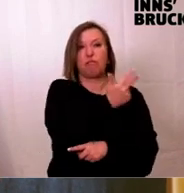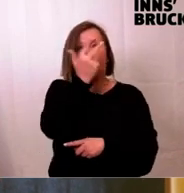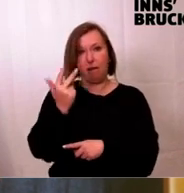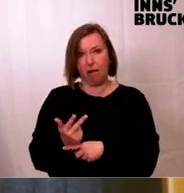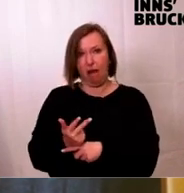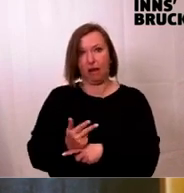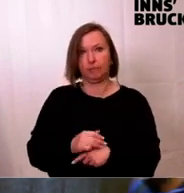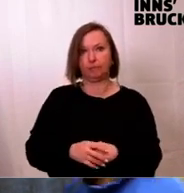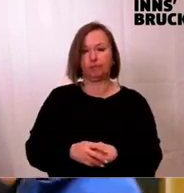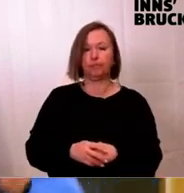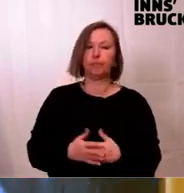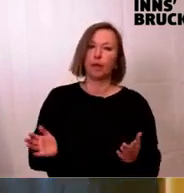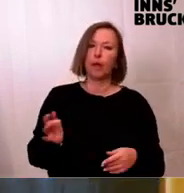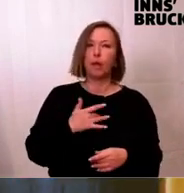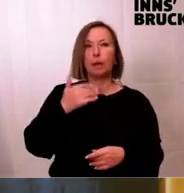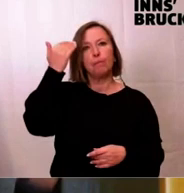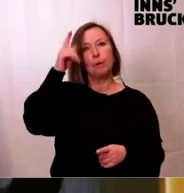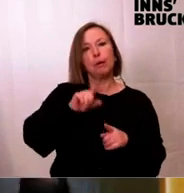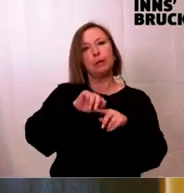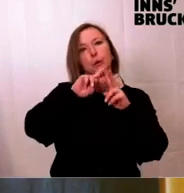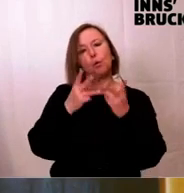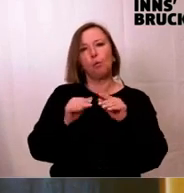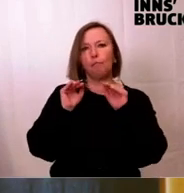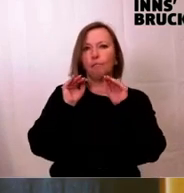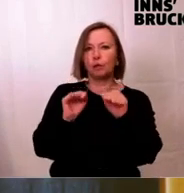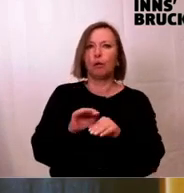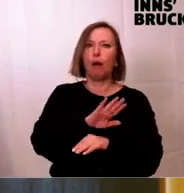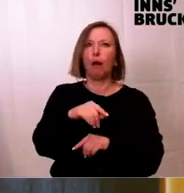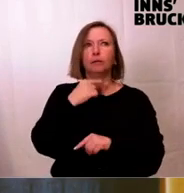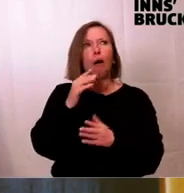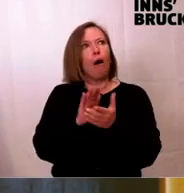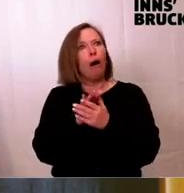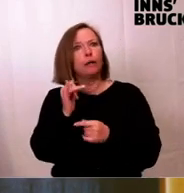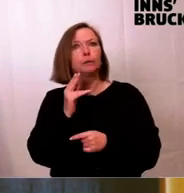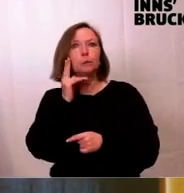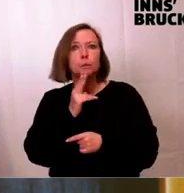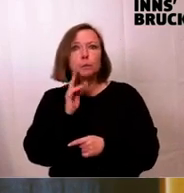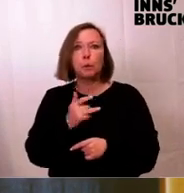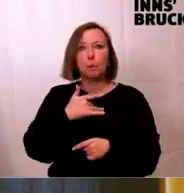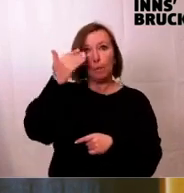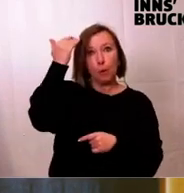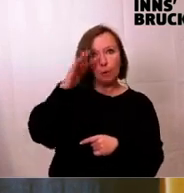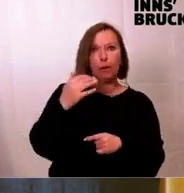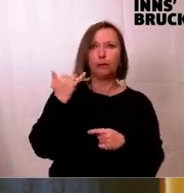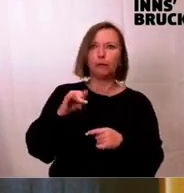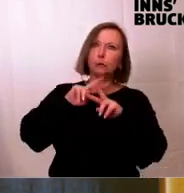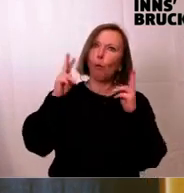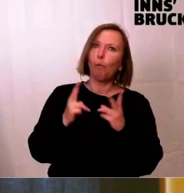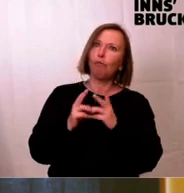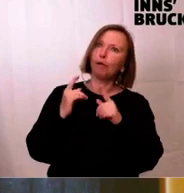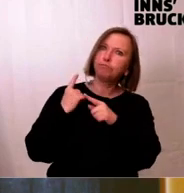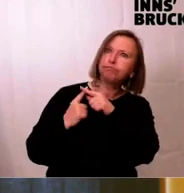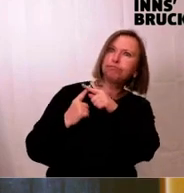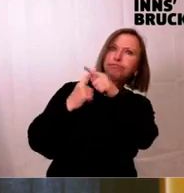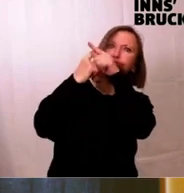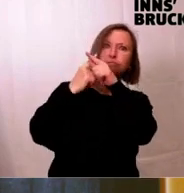Der Bürgermeister und der Umweltschutz. Die Umweltfighter, jeder sagt, jetzt haben wir einen grünen Bürgermeister, aber jetzt geht es auf. Jetzt wird die Umwelt leben. Ja, die wird sehr viel leben. In dem wir nämlich